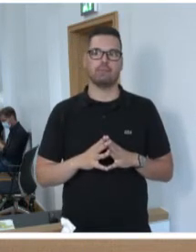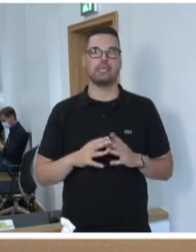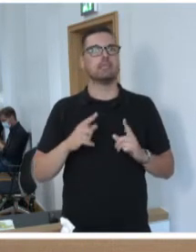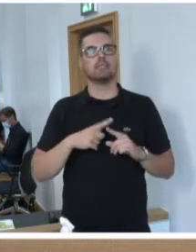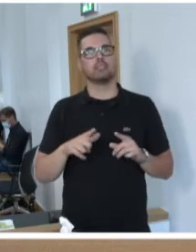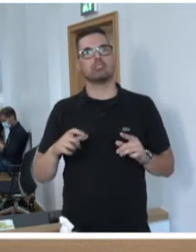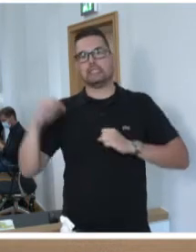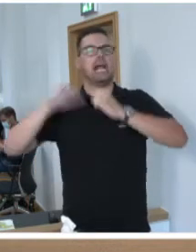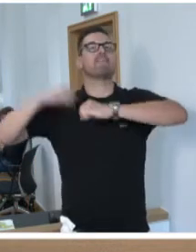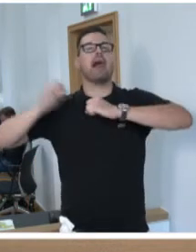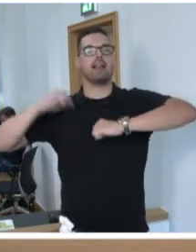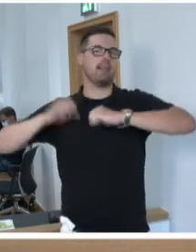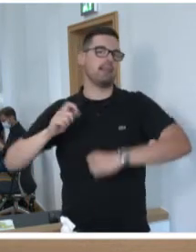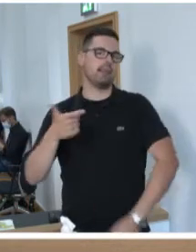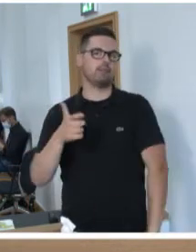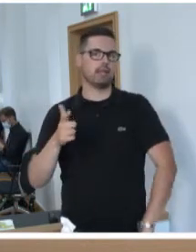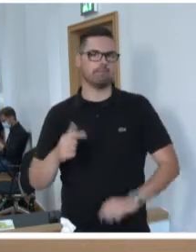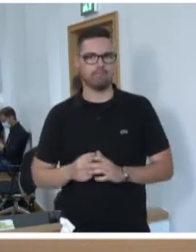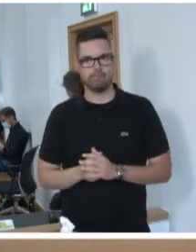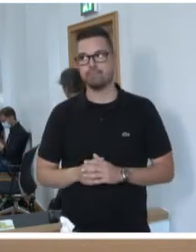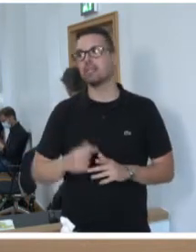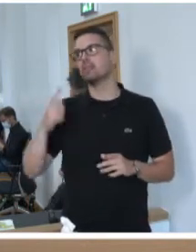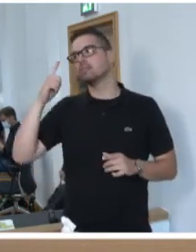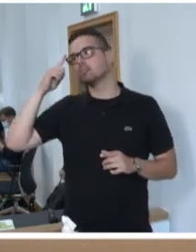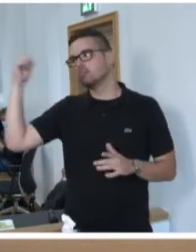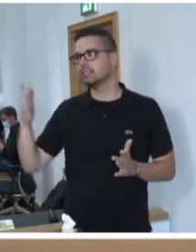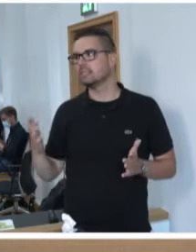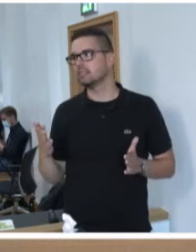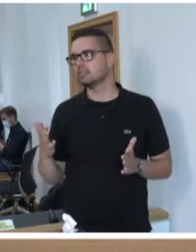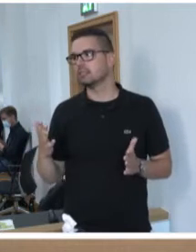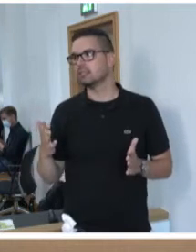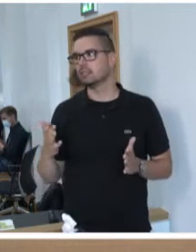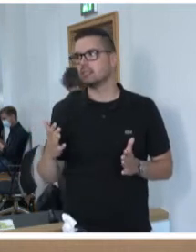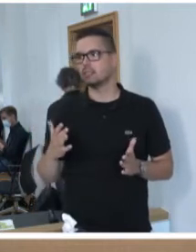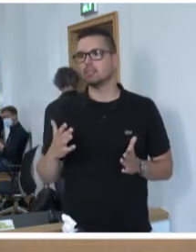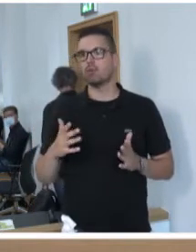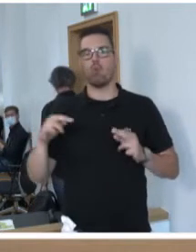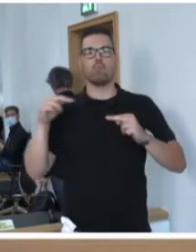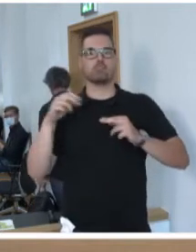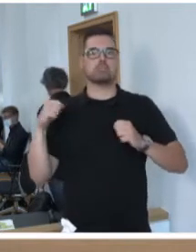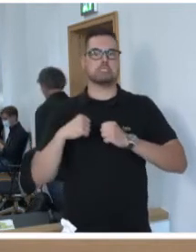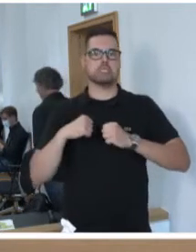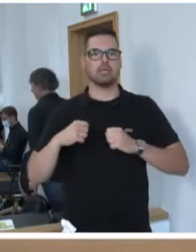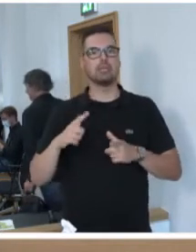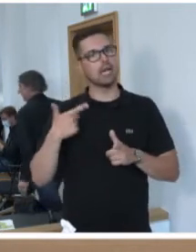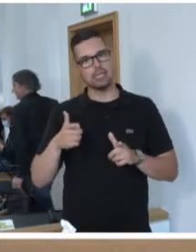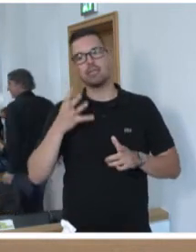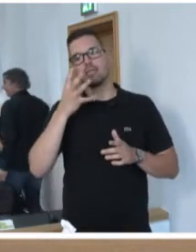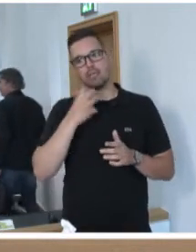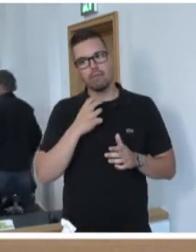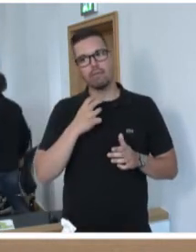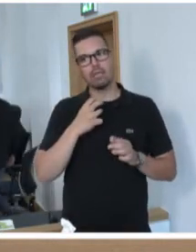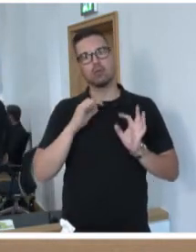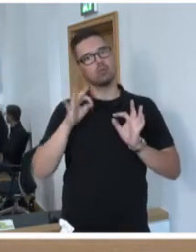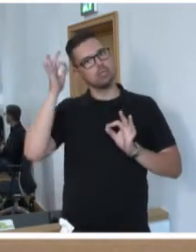Krawallopposition. Nicht im Sinne einer Fundamentalopposition. Nein, wir wollen konstruktive Opposition